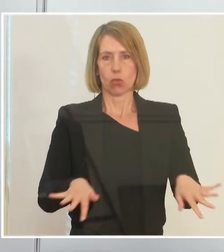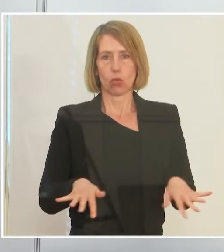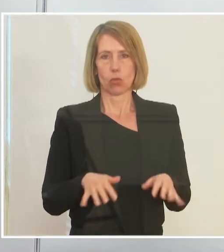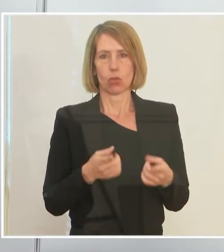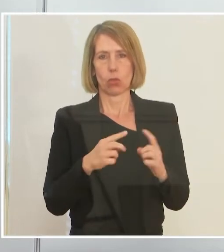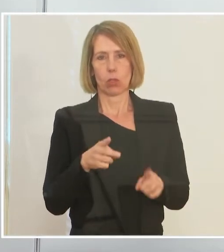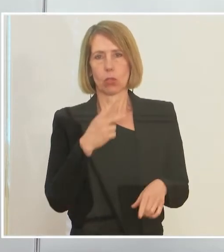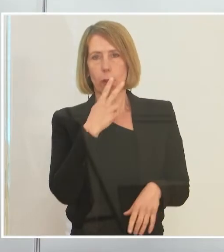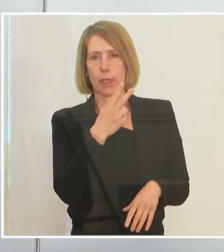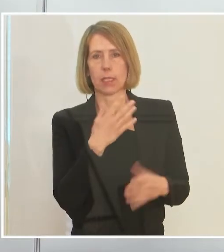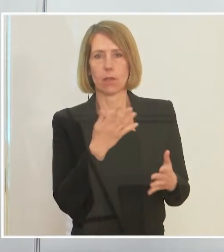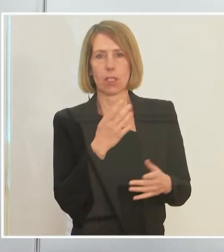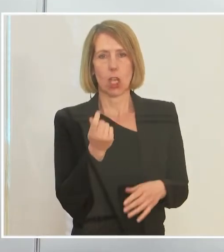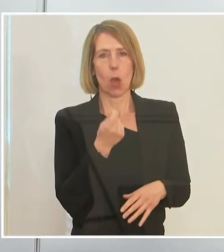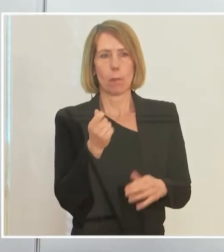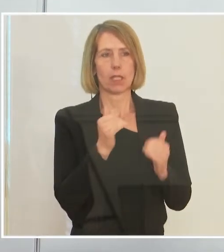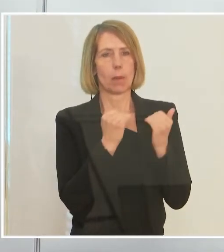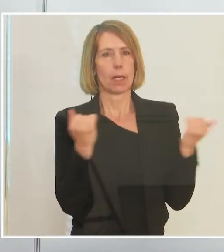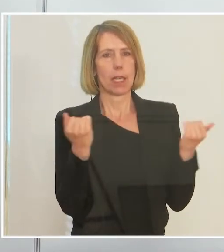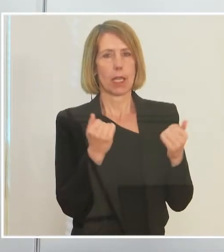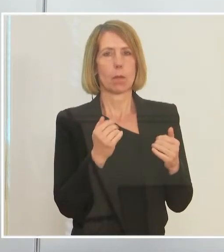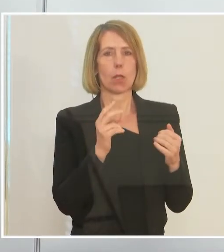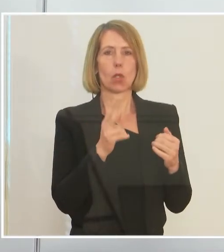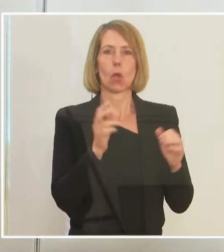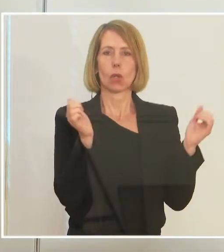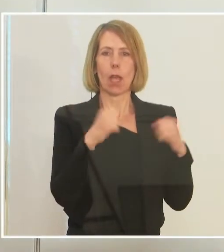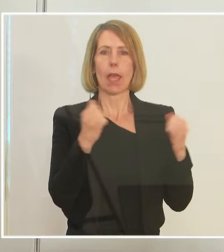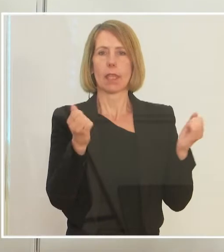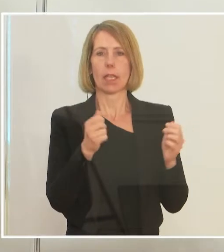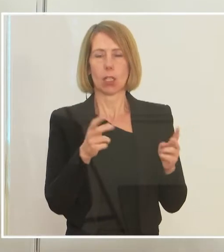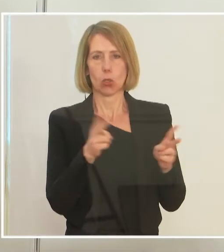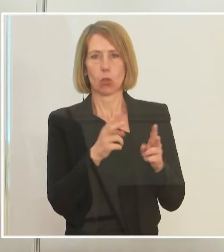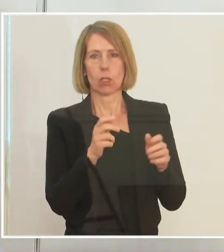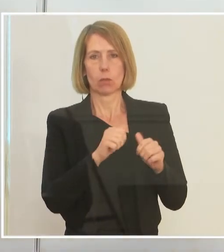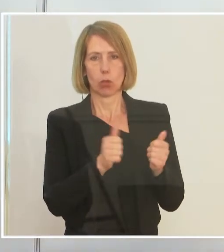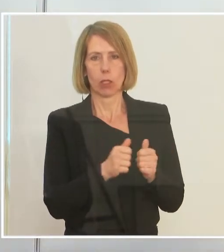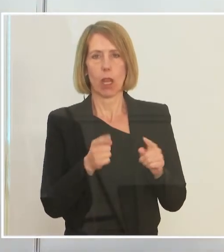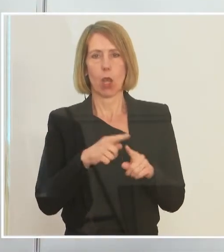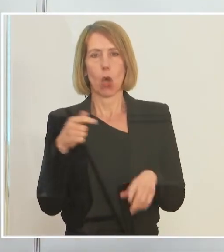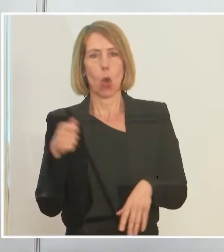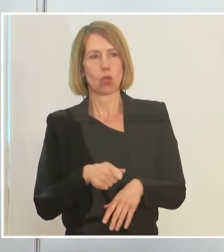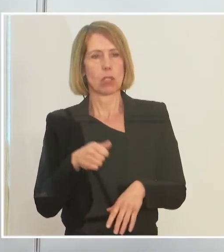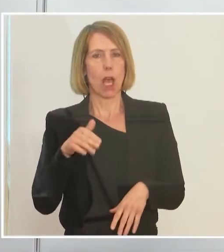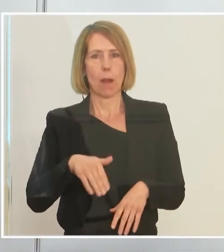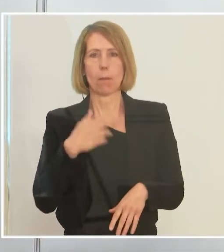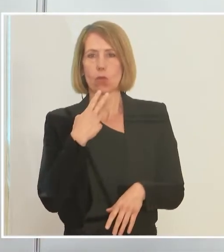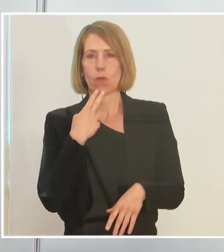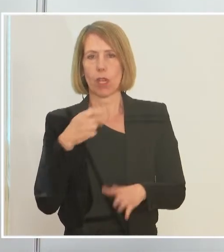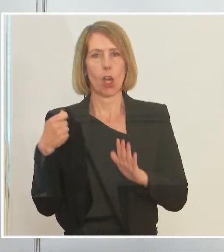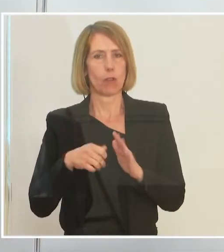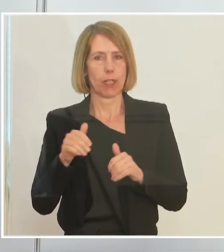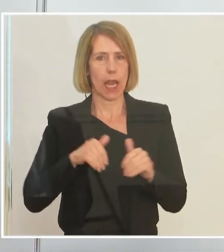dass man sich auf der betrieblichen Ebene relativ rasch auf ein Kurzarbeitsmodell einigt und zahlen muss es eh der Finanzminister. Das ist nicht eine